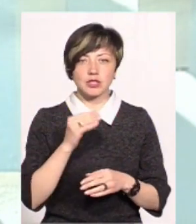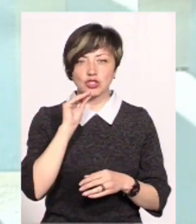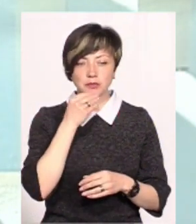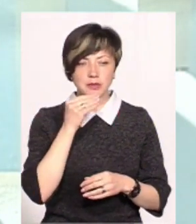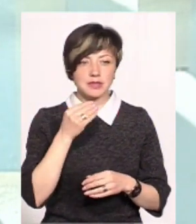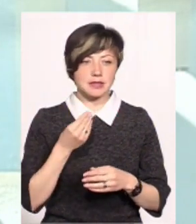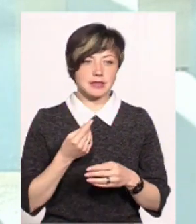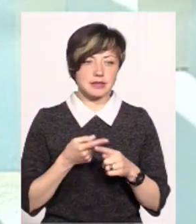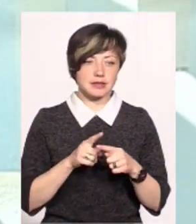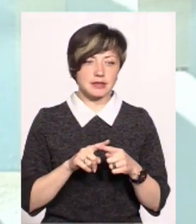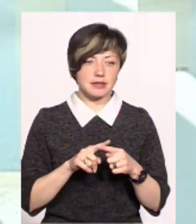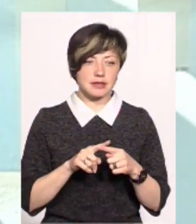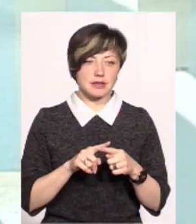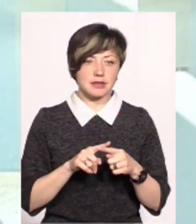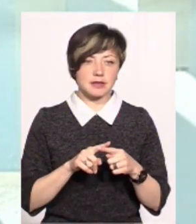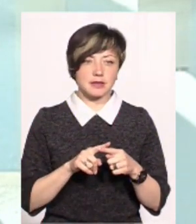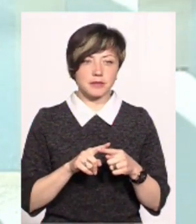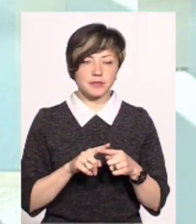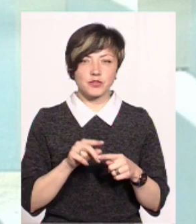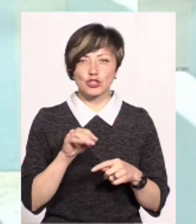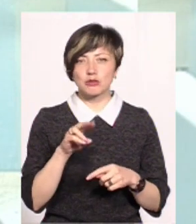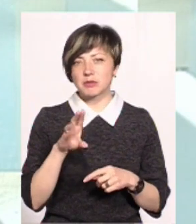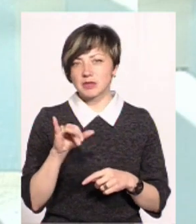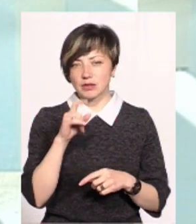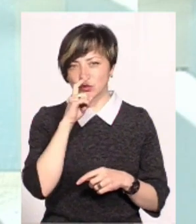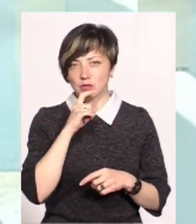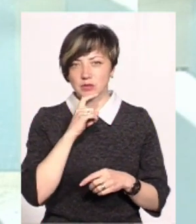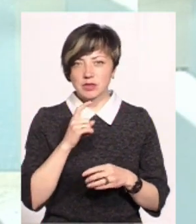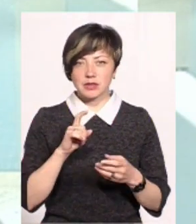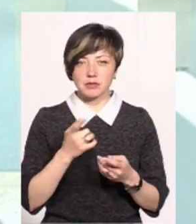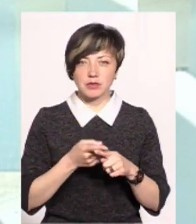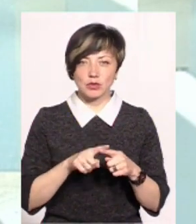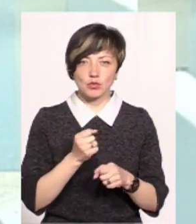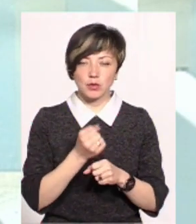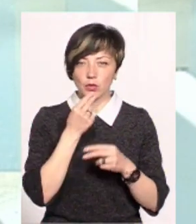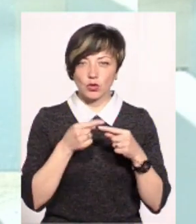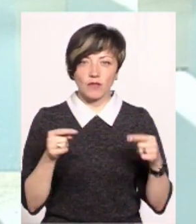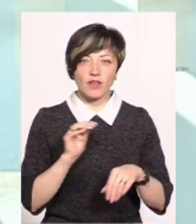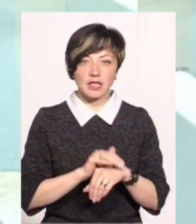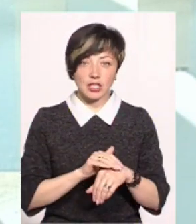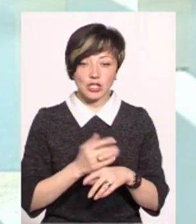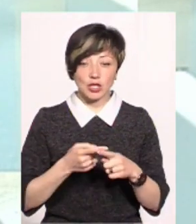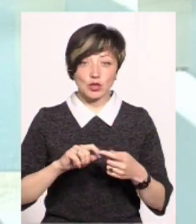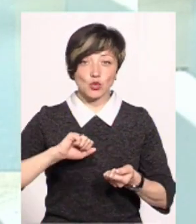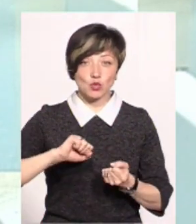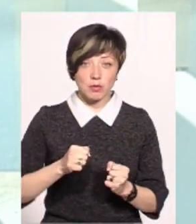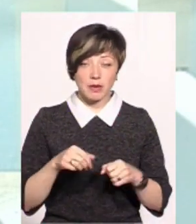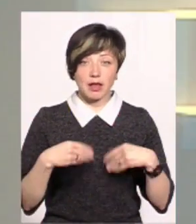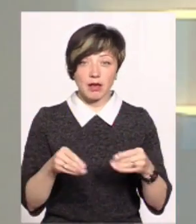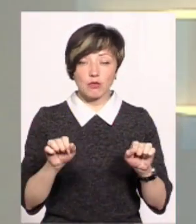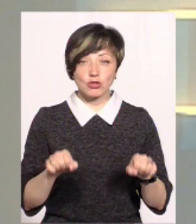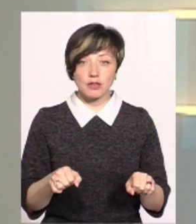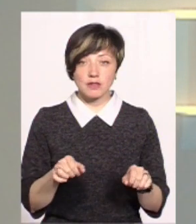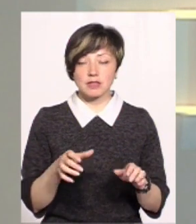чіпси їсти, умовно кажучи, ну, тобто, чи якісь інші там незрозуміло, на чому законсервовані продукти, то фактично сублімація дає можливість